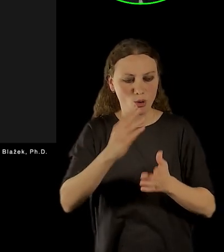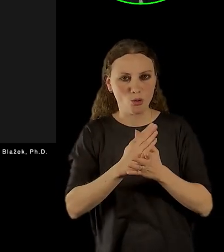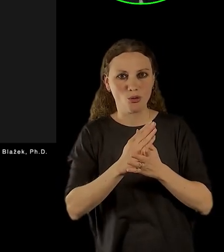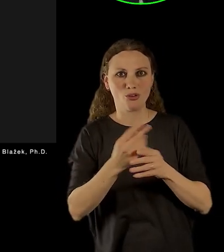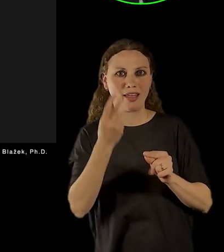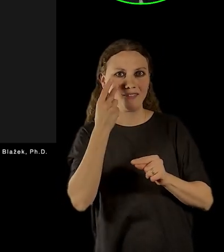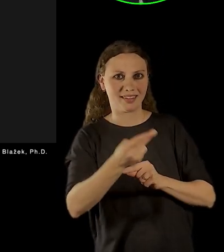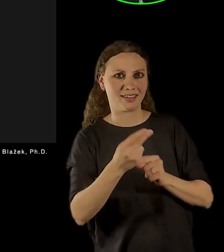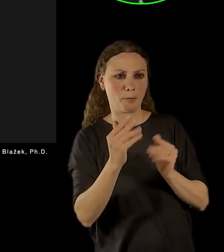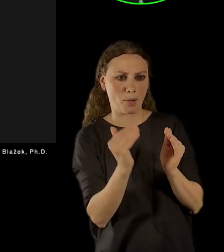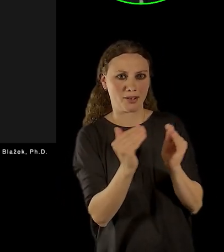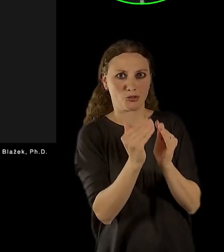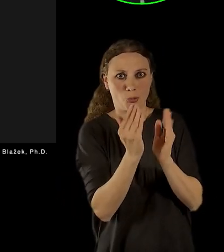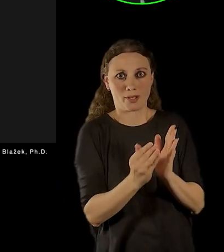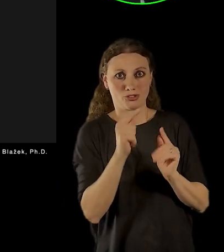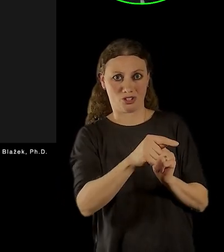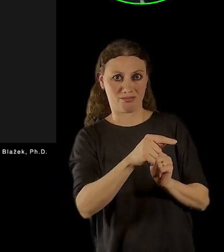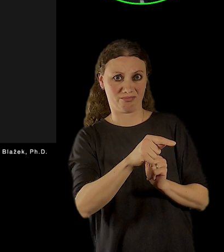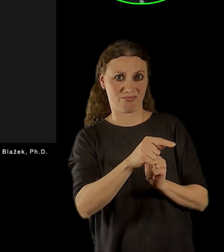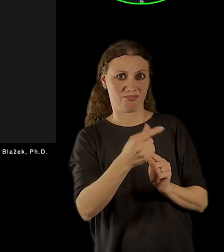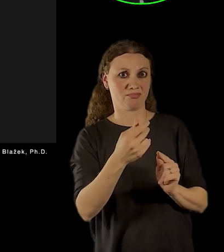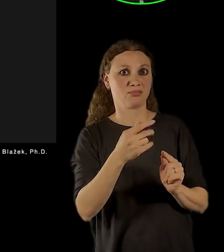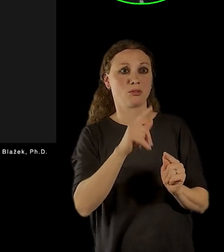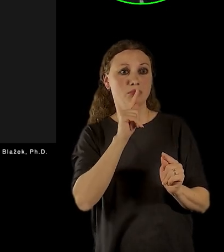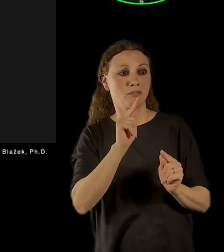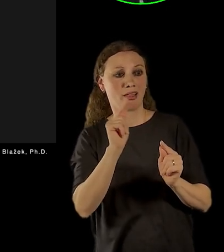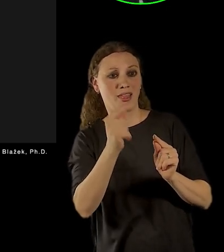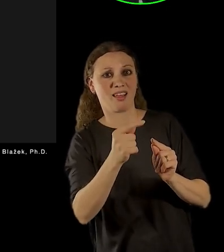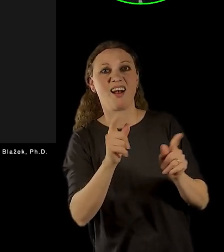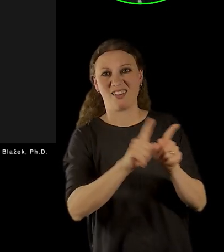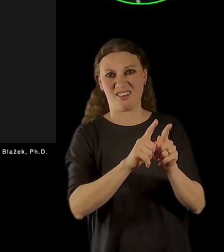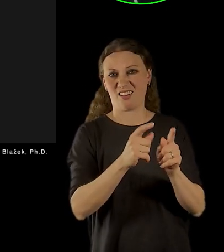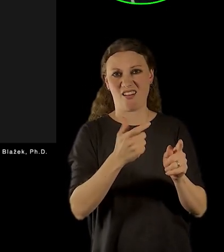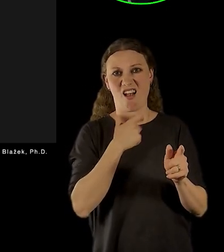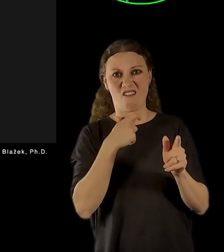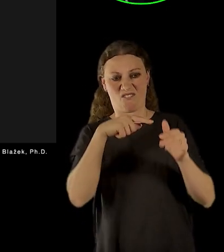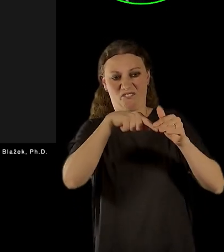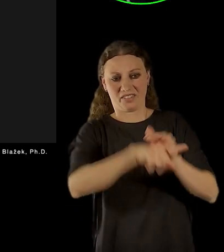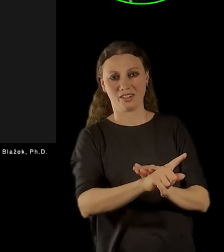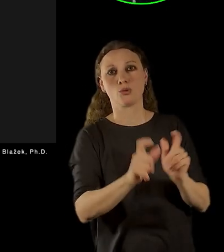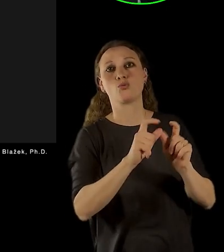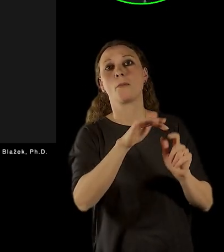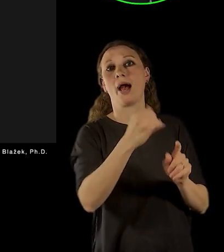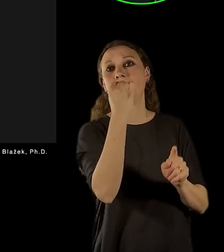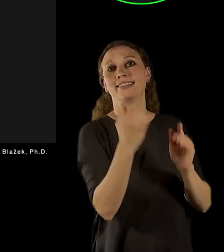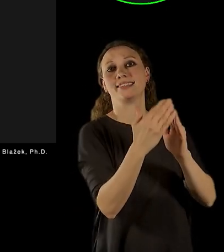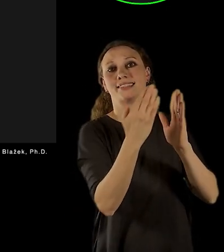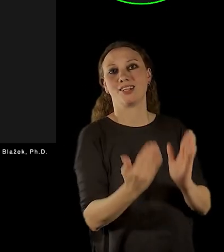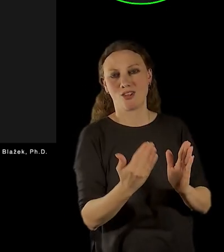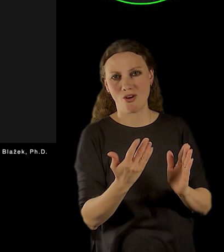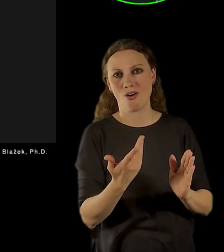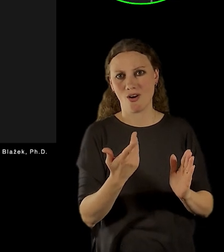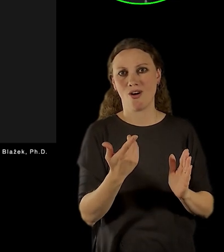tak můžete vidět, vlastně ten domeček je doslova na dohled zároveň je nedostupný, protože tam sídlí ochrana státních